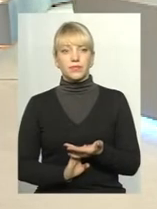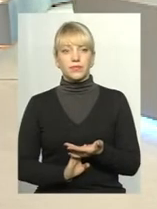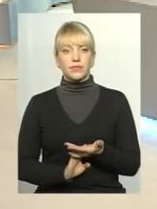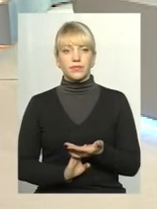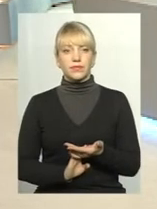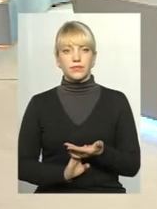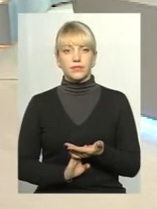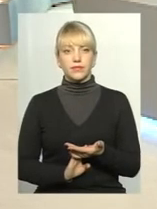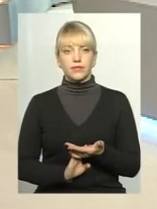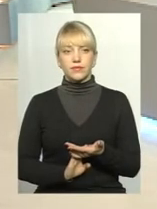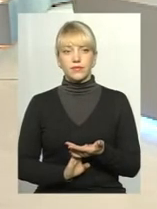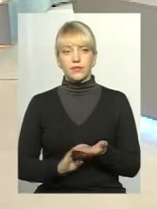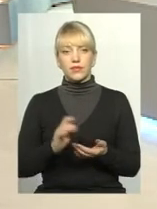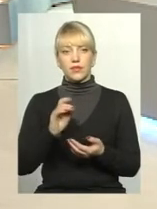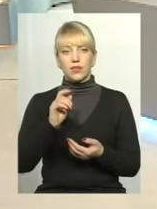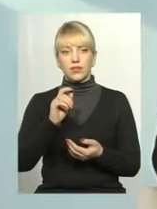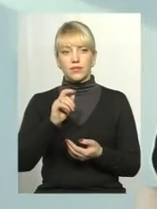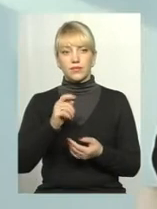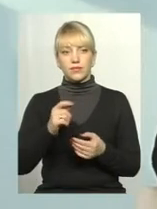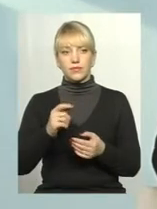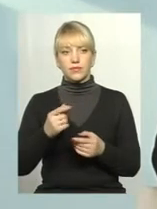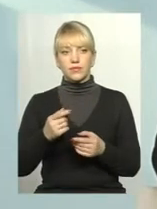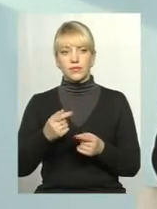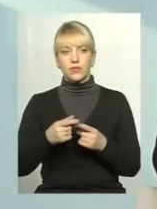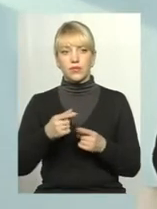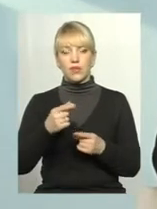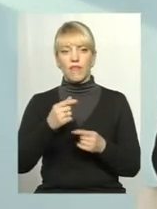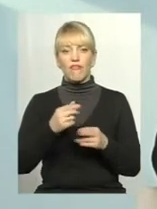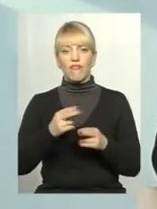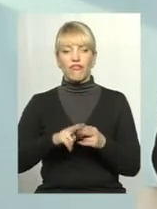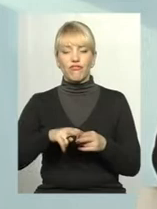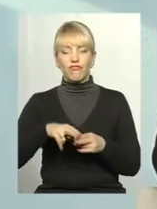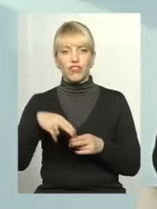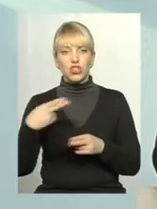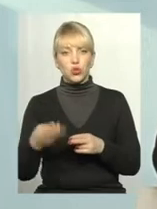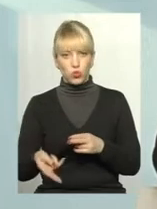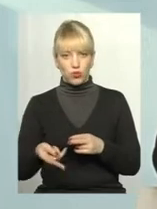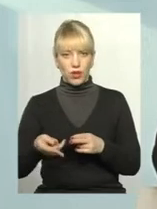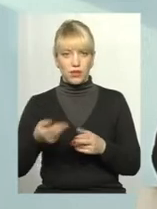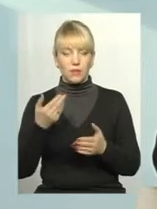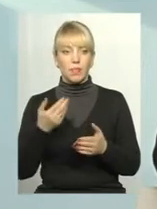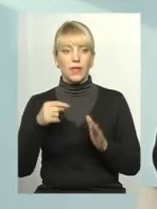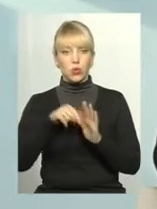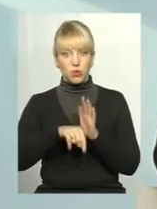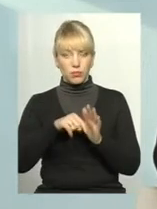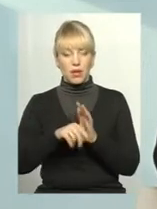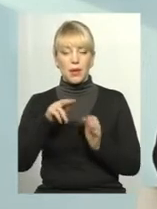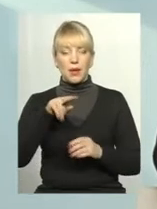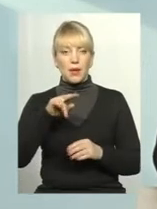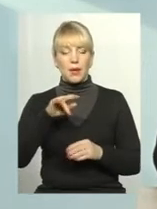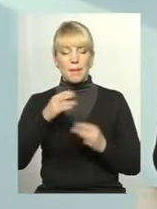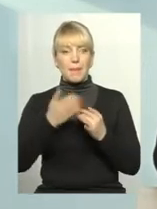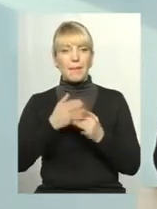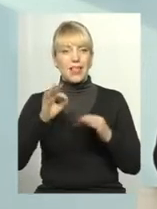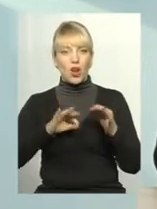таке модне закордонне слово, українською, це може бути звучати просто відшкодування. Тобто, знову ж, пільгові категорії